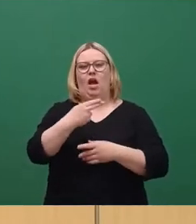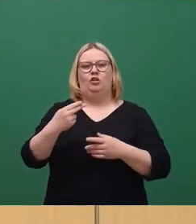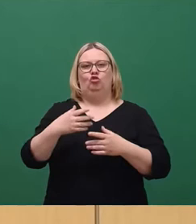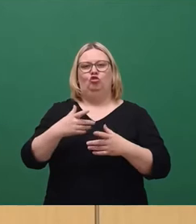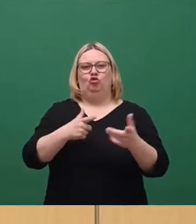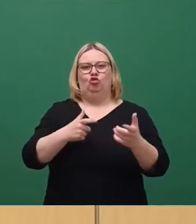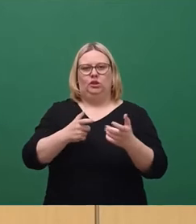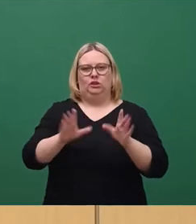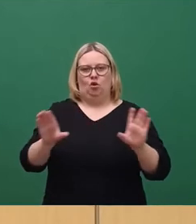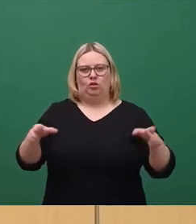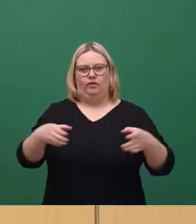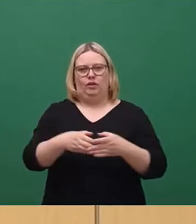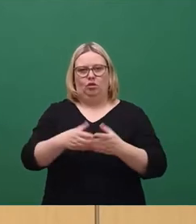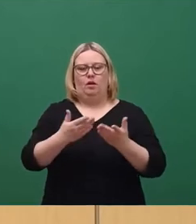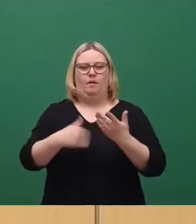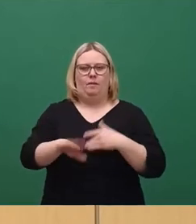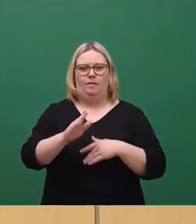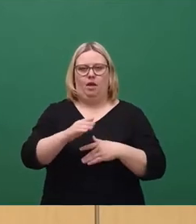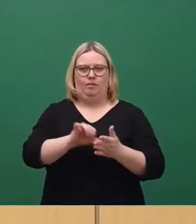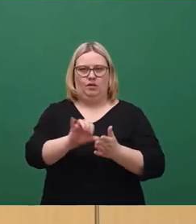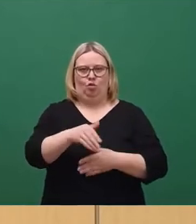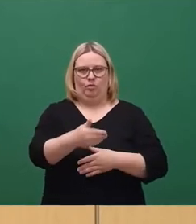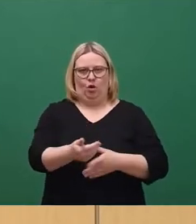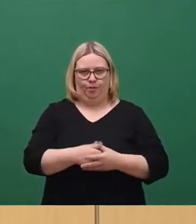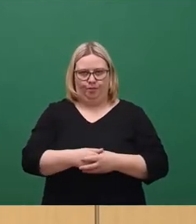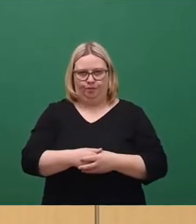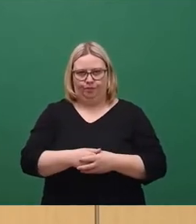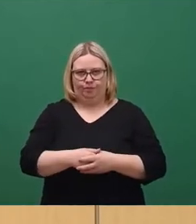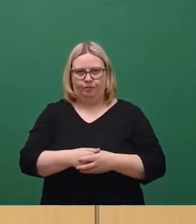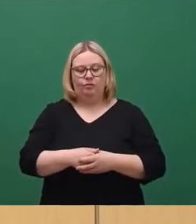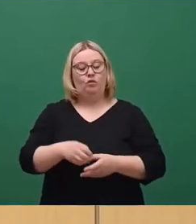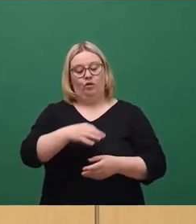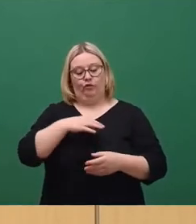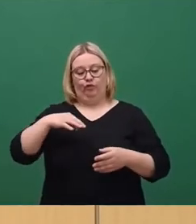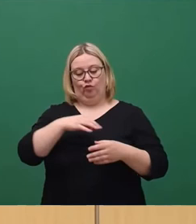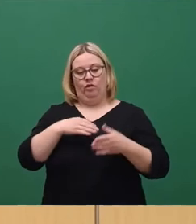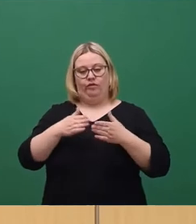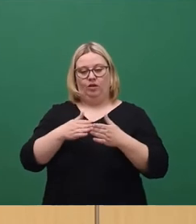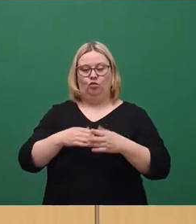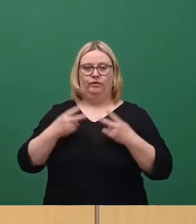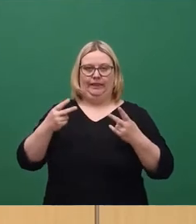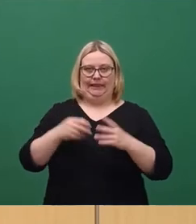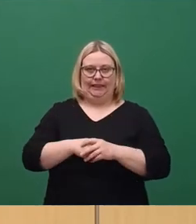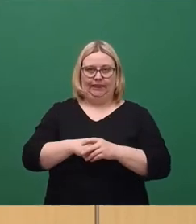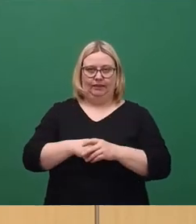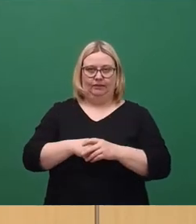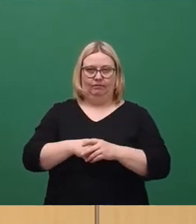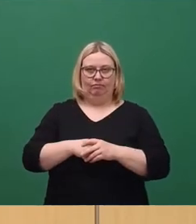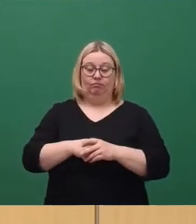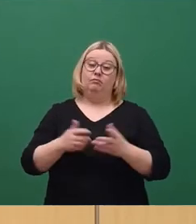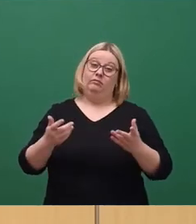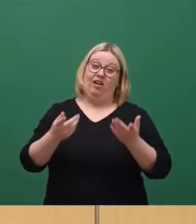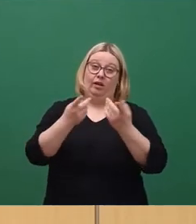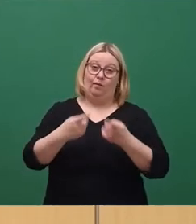eine erhöhte Bezahlung. Das liegt unserer Fraktion besonders am Herzen, denn musikalische